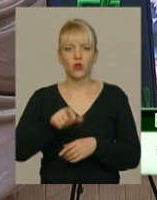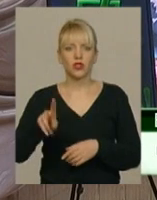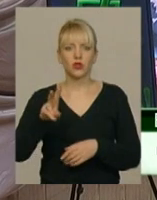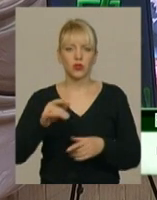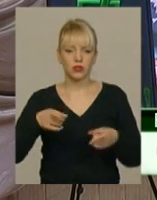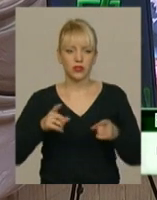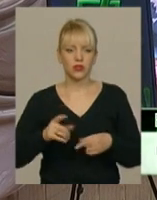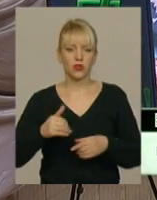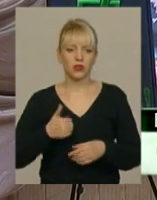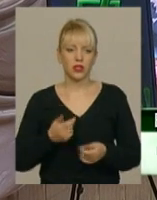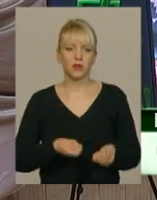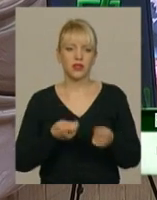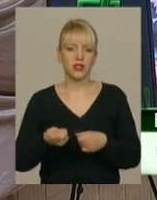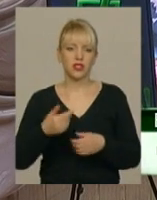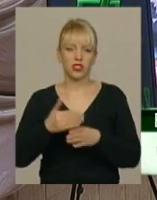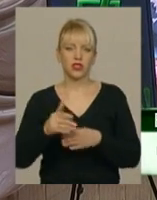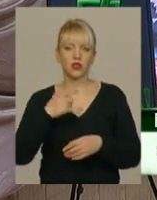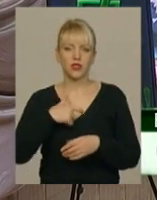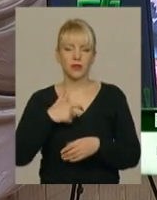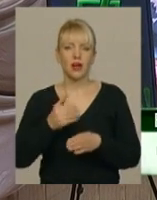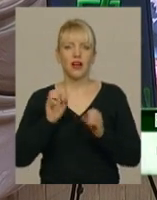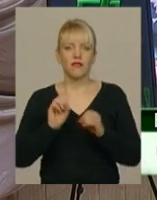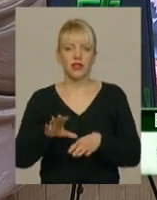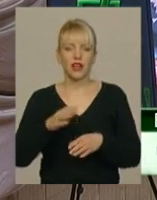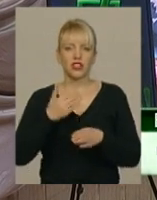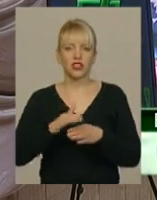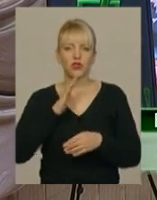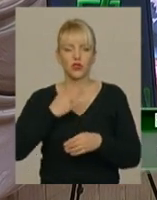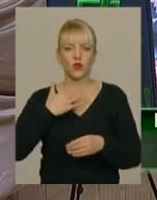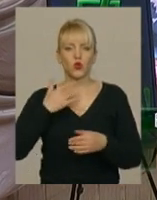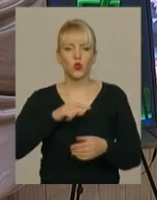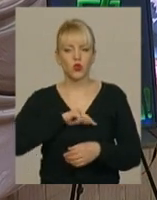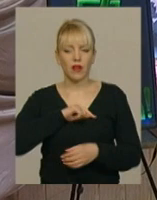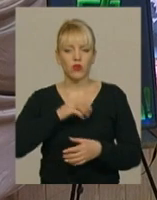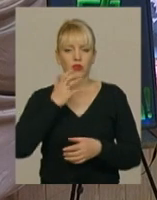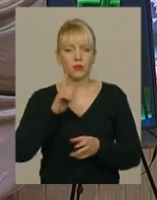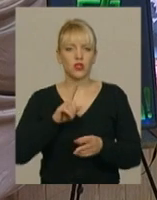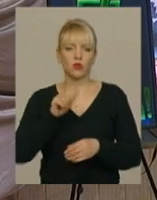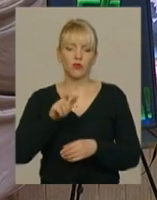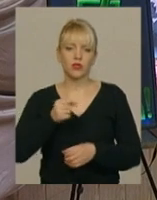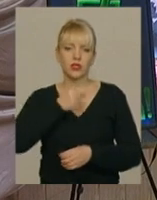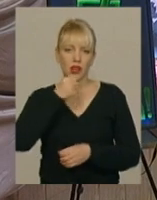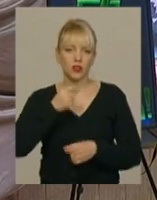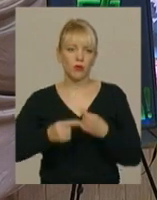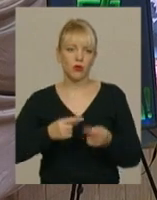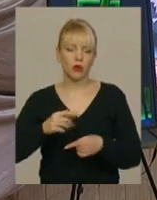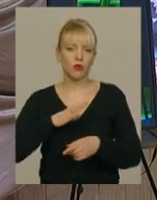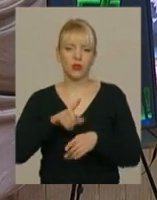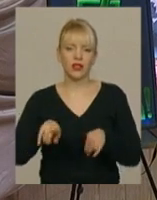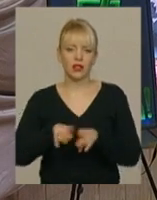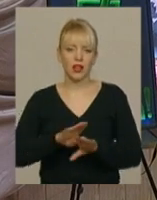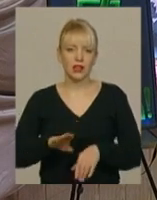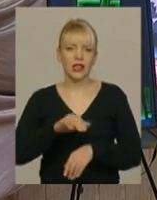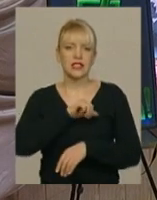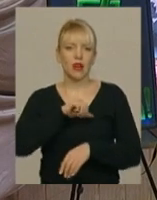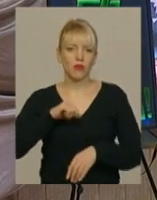дійсно хочуть принести частинку себе, віддати частинку свого душевного тепла для того, аби людям старшого покоління було жити не так самотньо, не